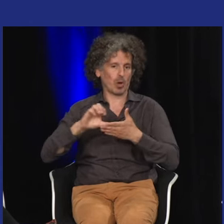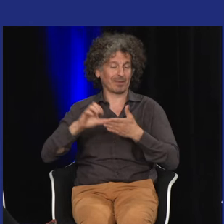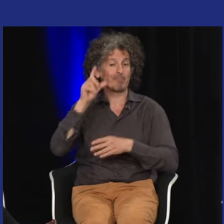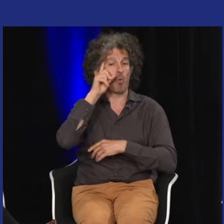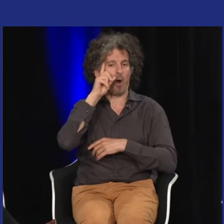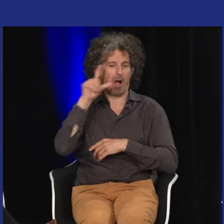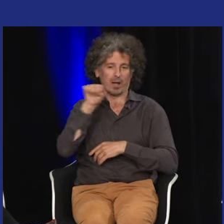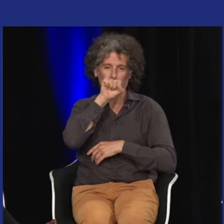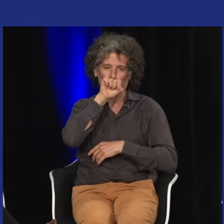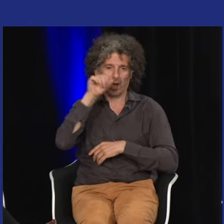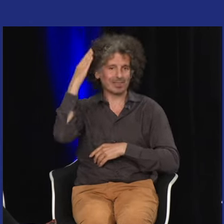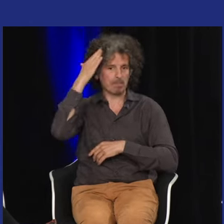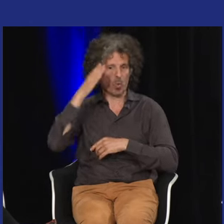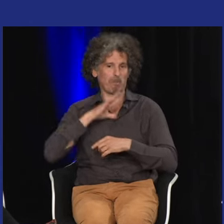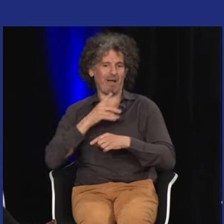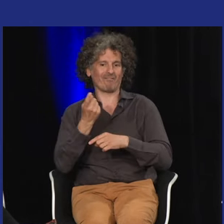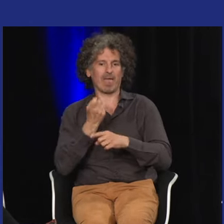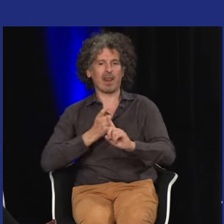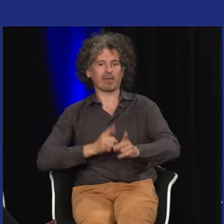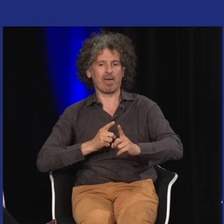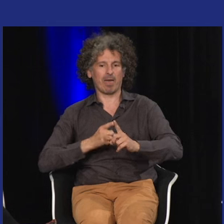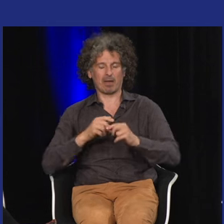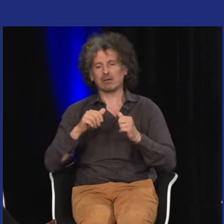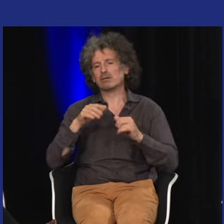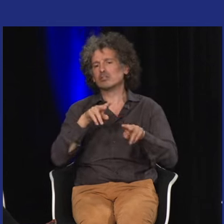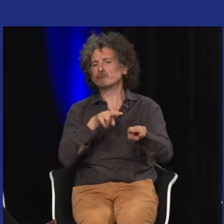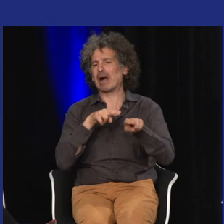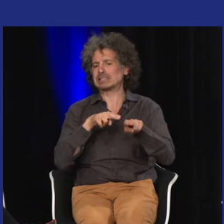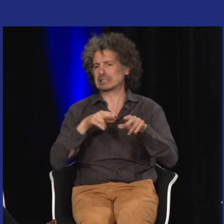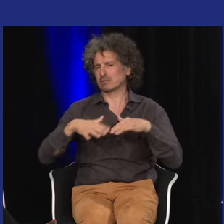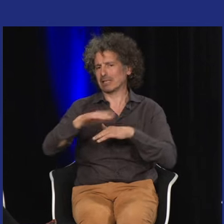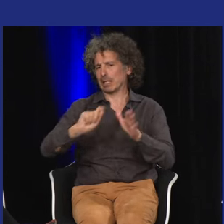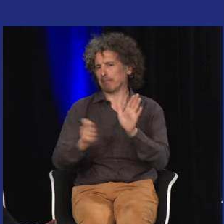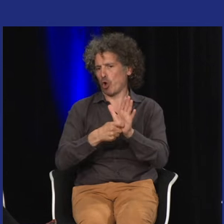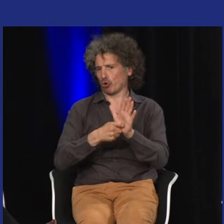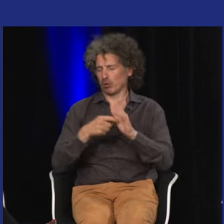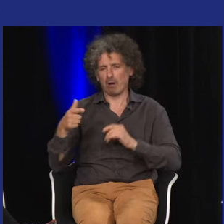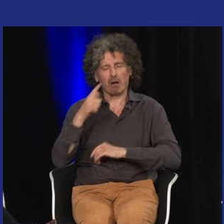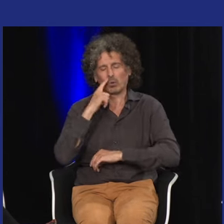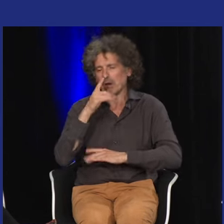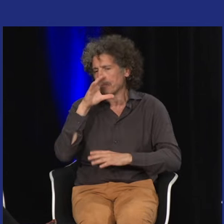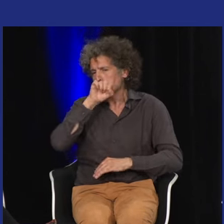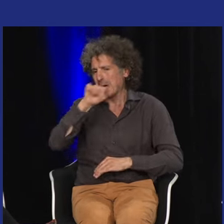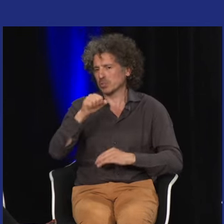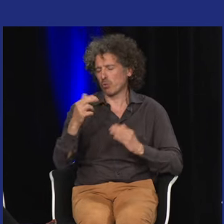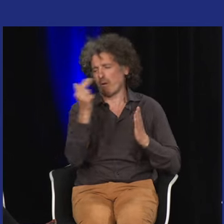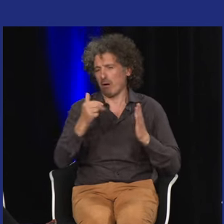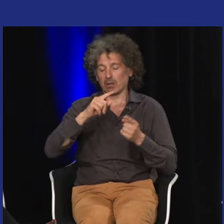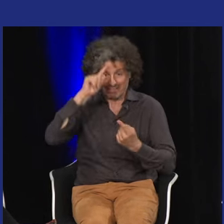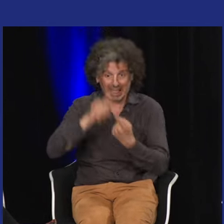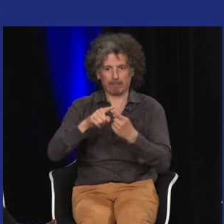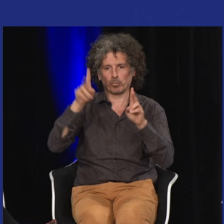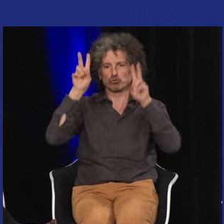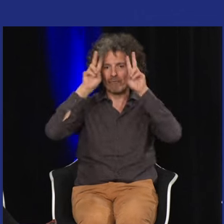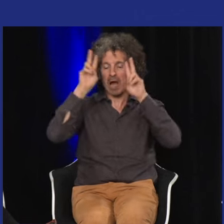un des maîtres de Toulouse-Lautrec et qui aimait beaucoup les scènes de chasse à cours, de chevaux.